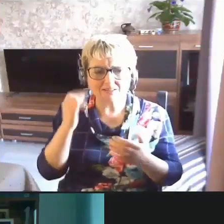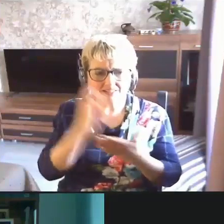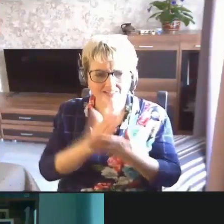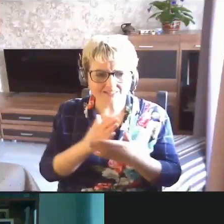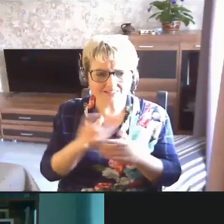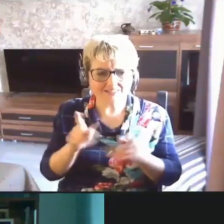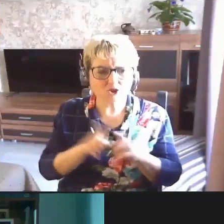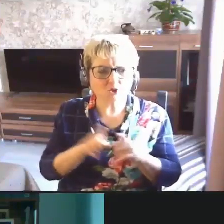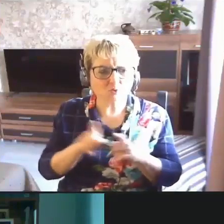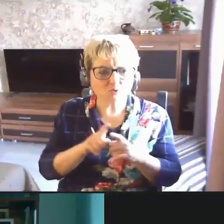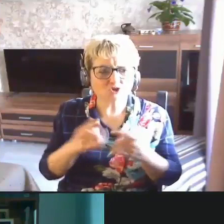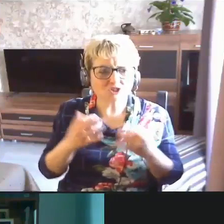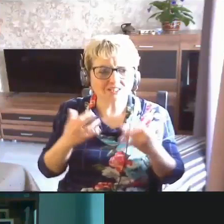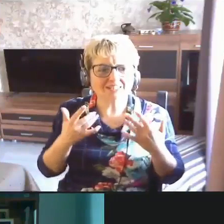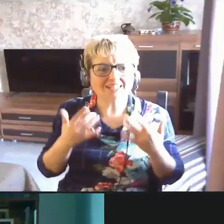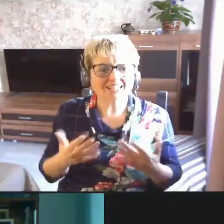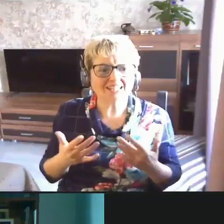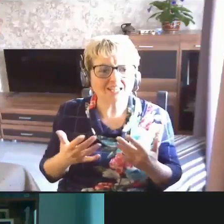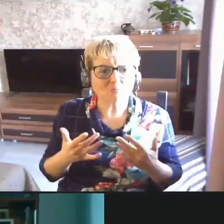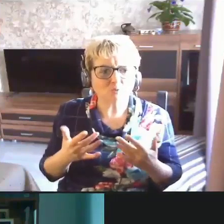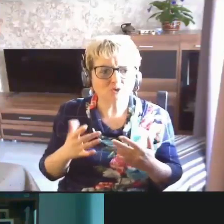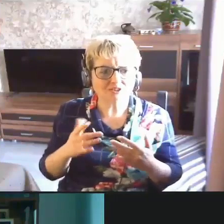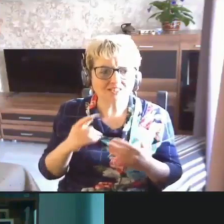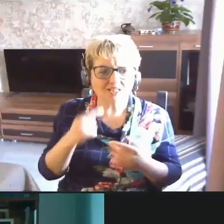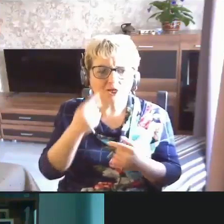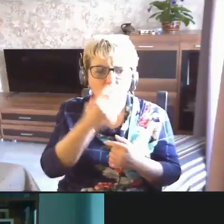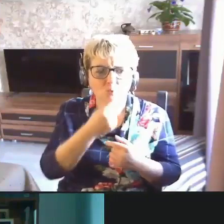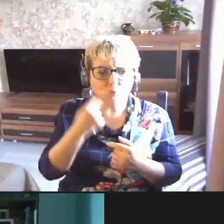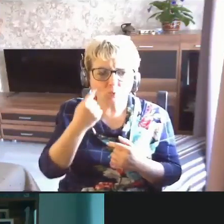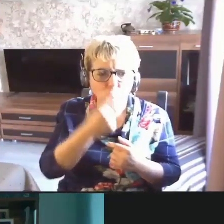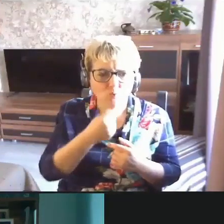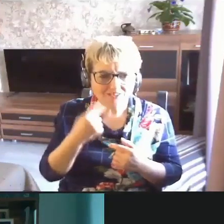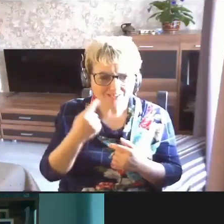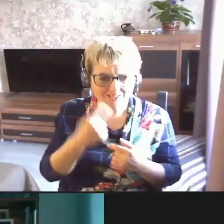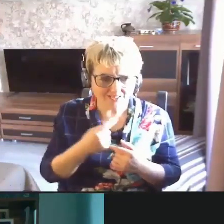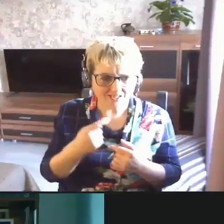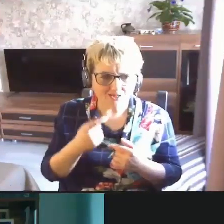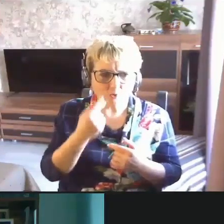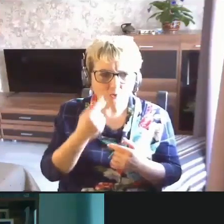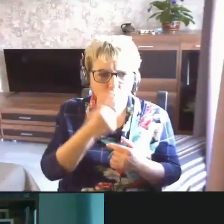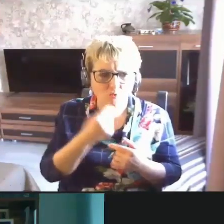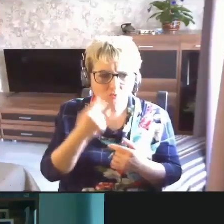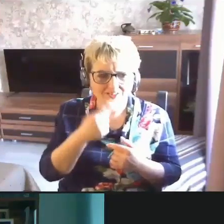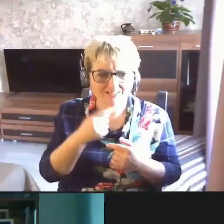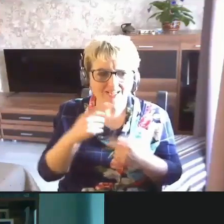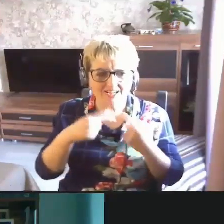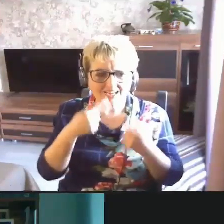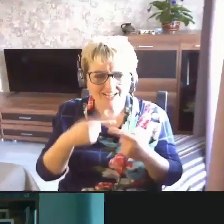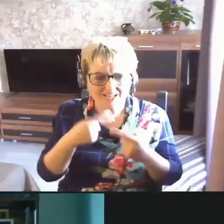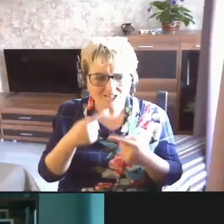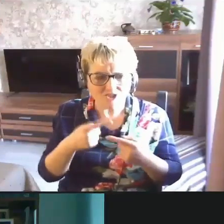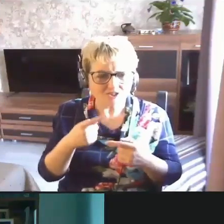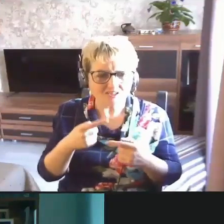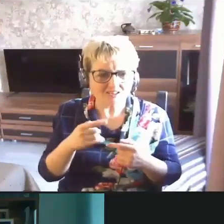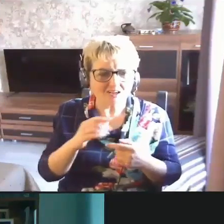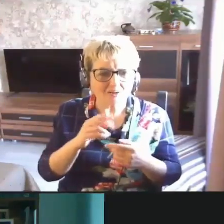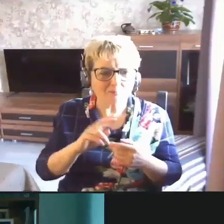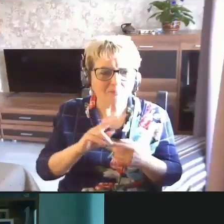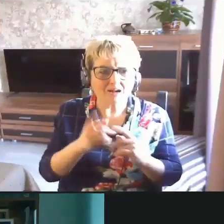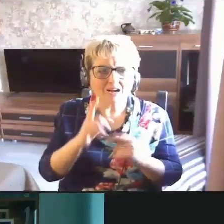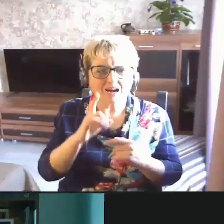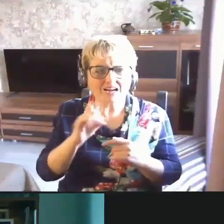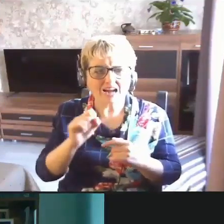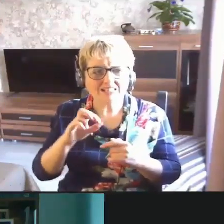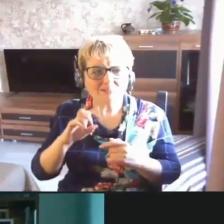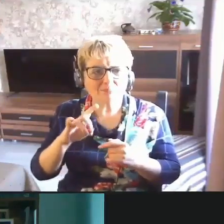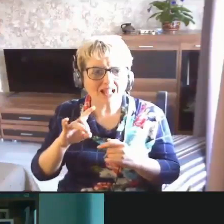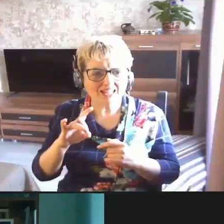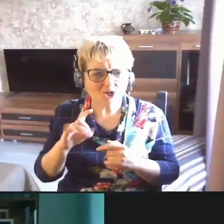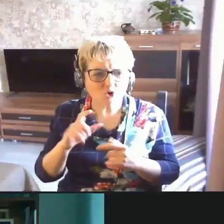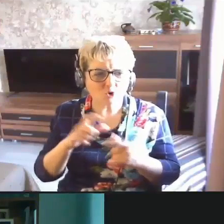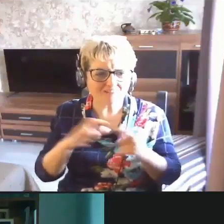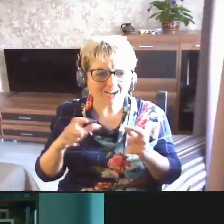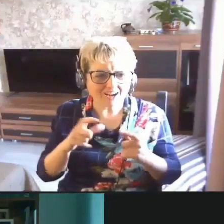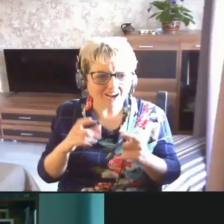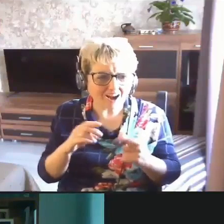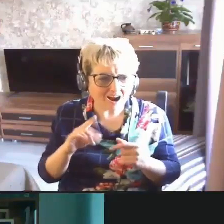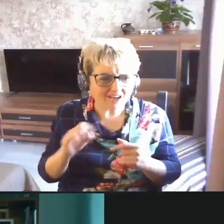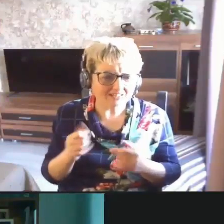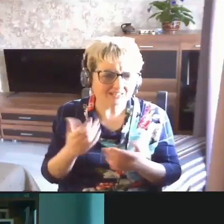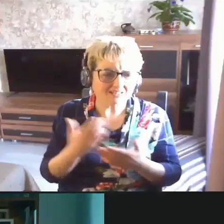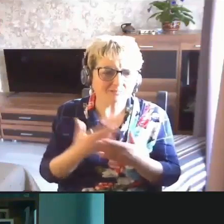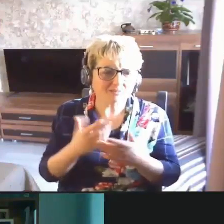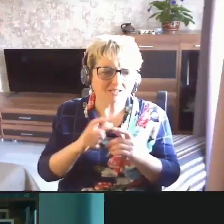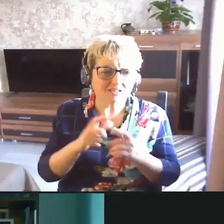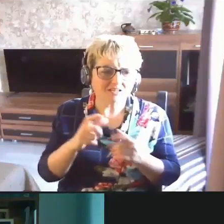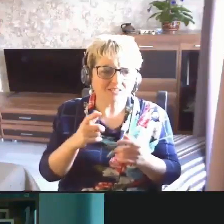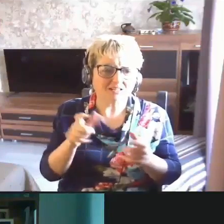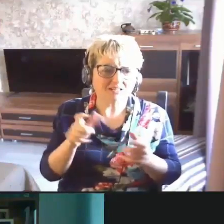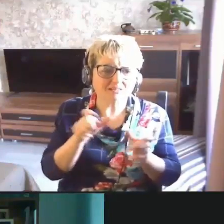есть, тоже требуется устная речь, блокировка карт, или каких-то